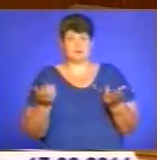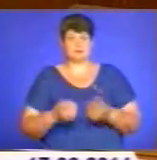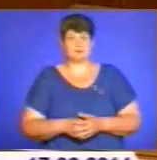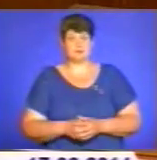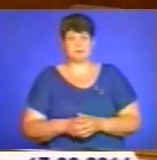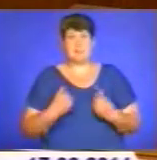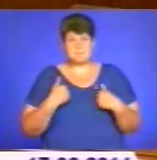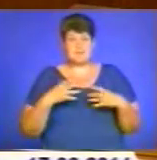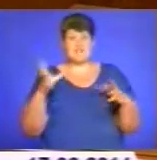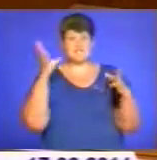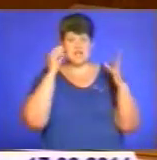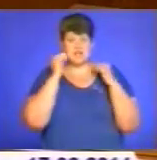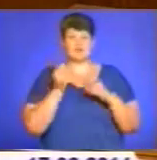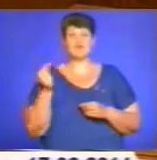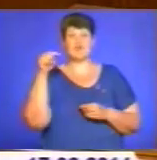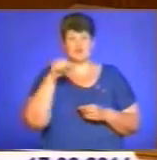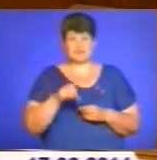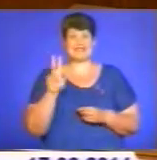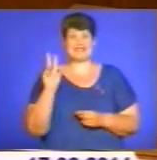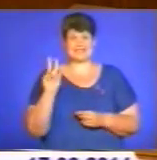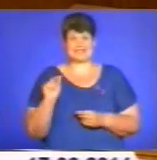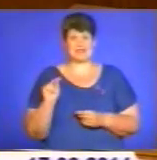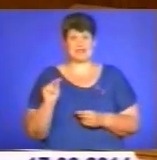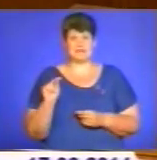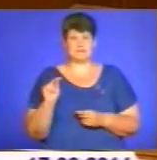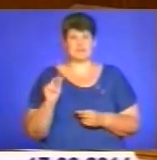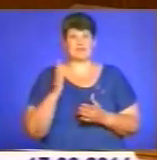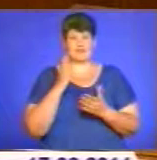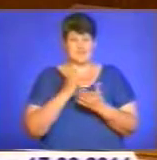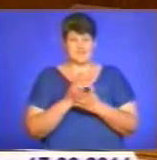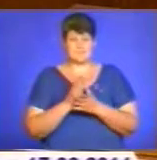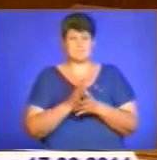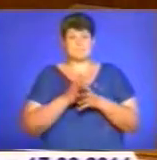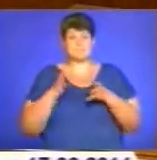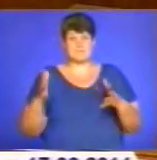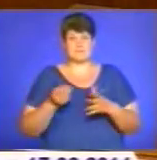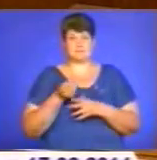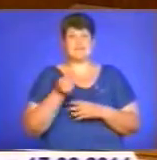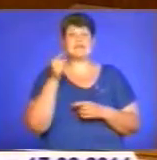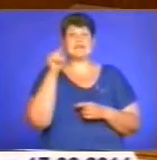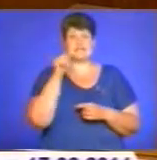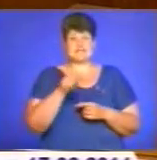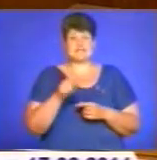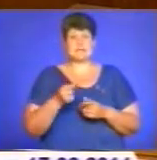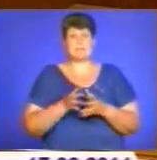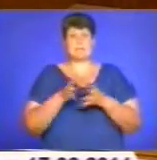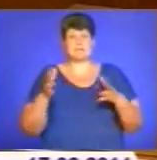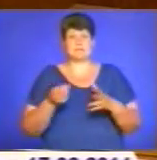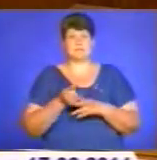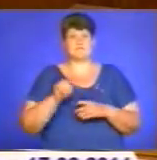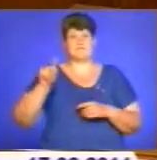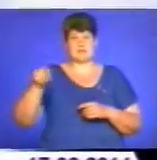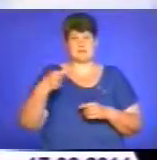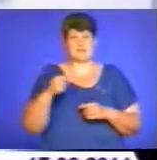І ми вважаємо, що в цій цифрі є переплати, і саме ці переплати ми будемо вимагати від російського